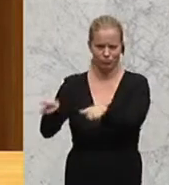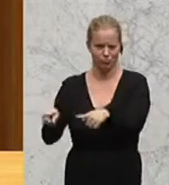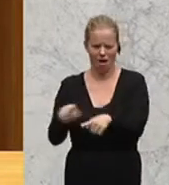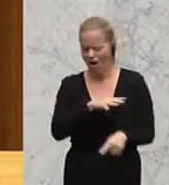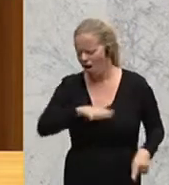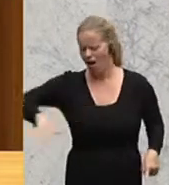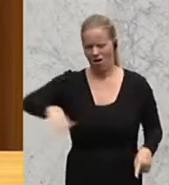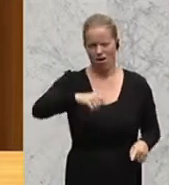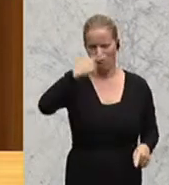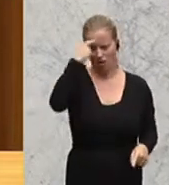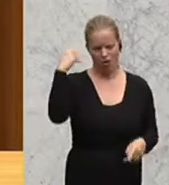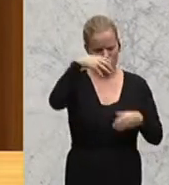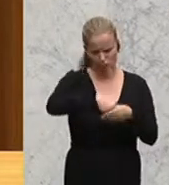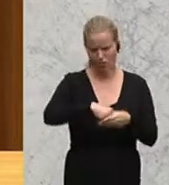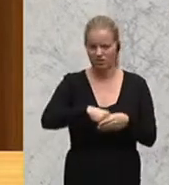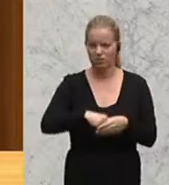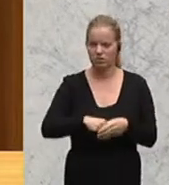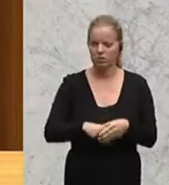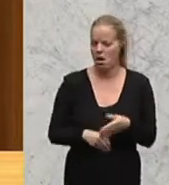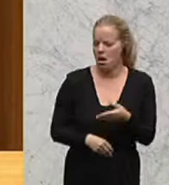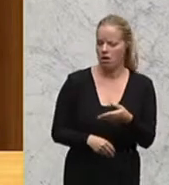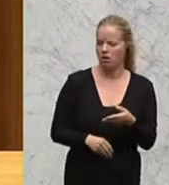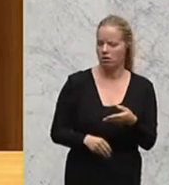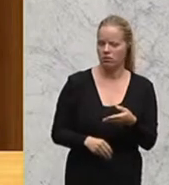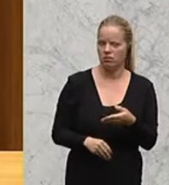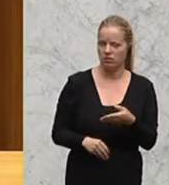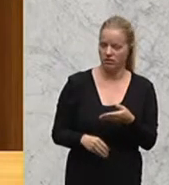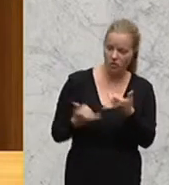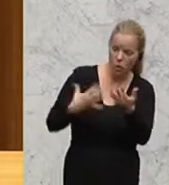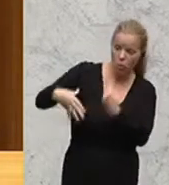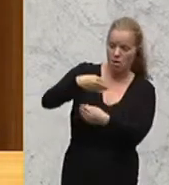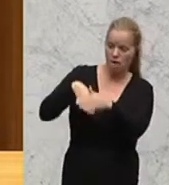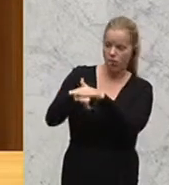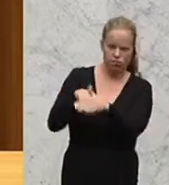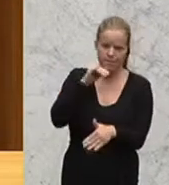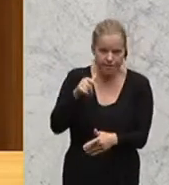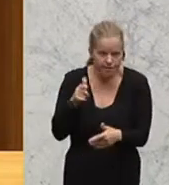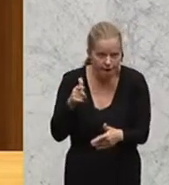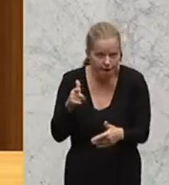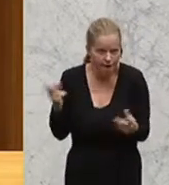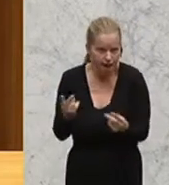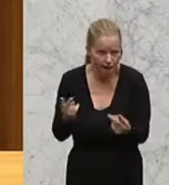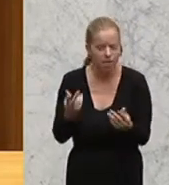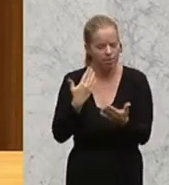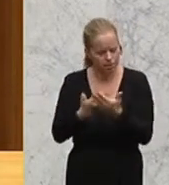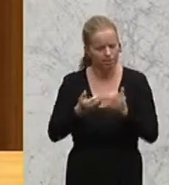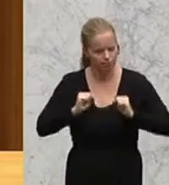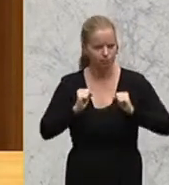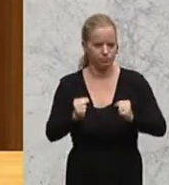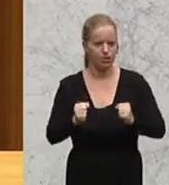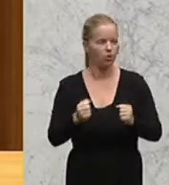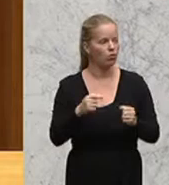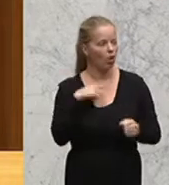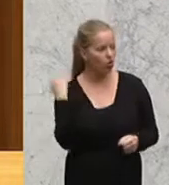Querschnitt einer Bevölkerung, denen es nicht egal ist, wie mit Flüchtlingen umgegangen wird. Und das ist auch unsere Aufgabe hier im